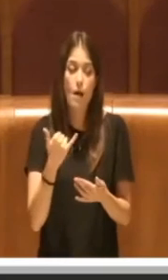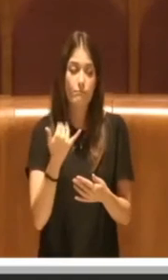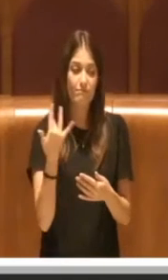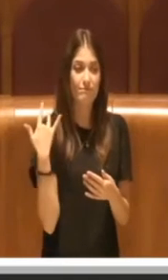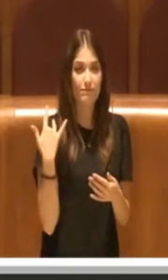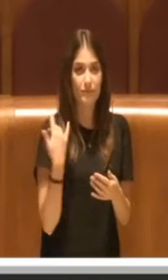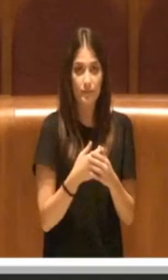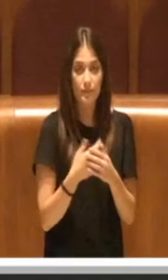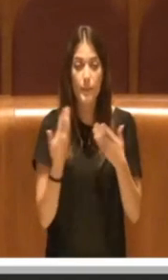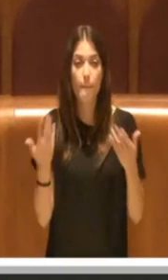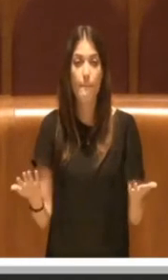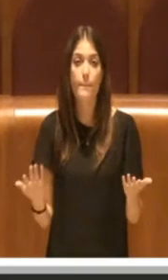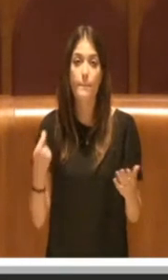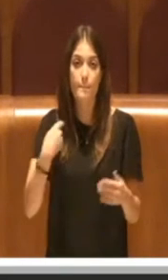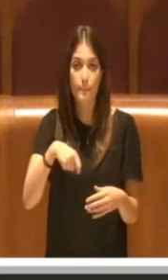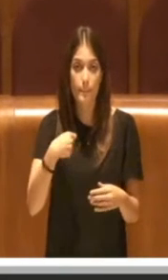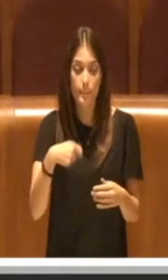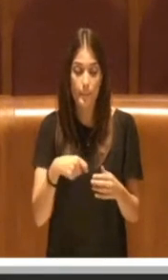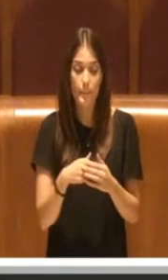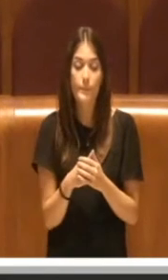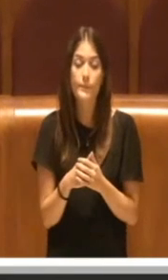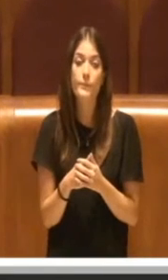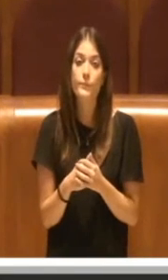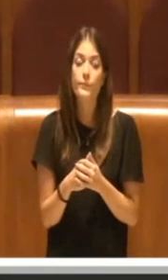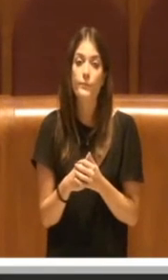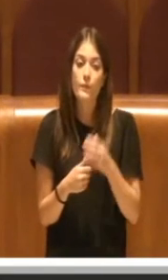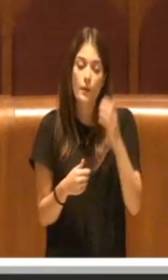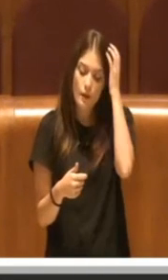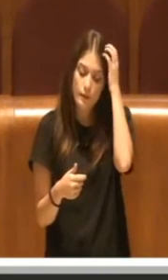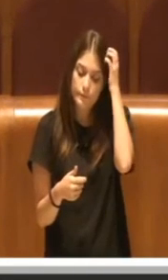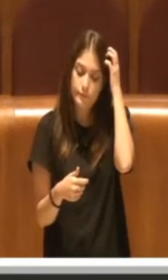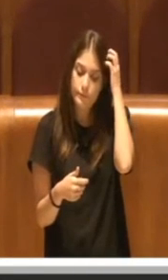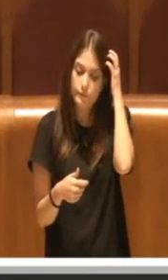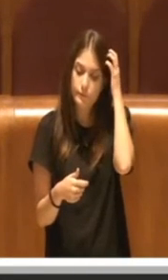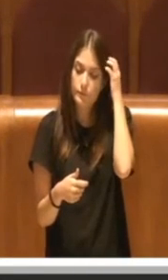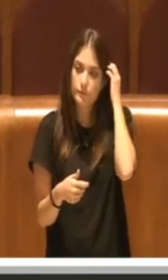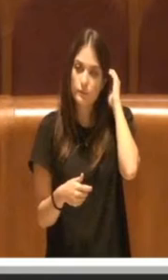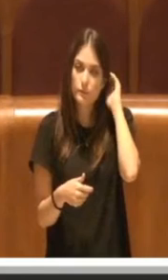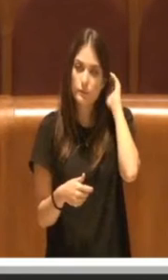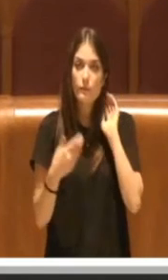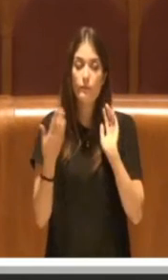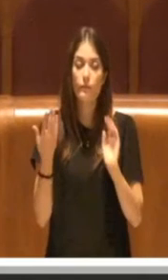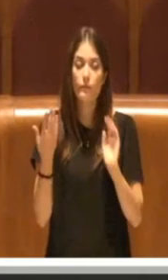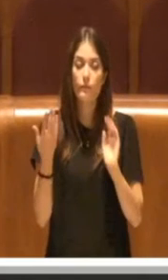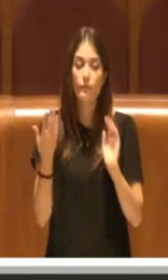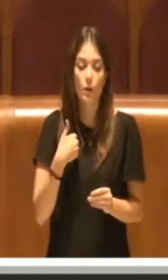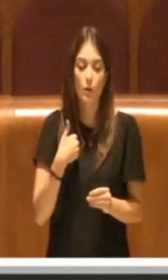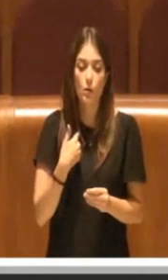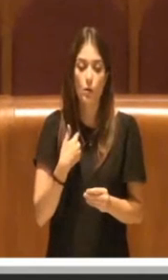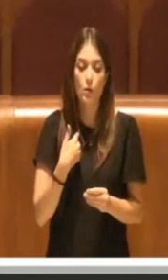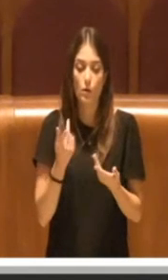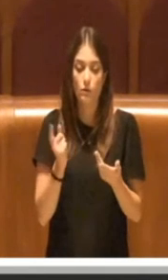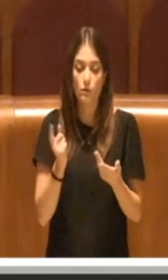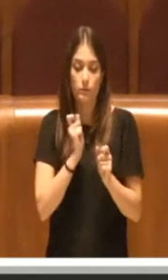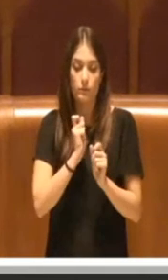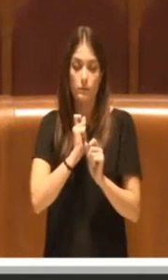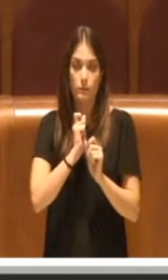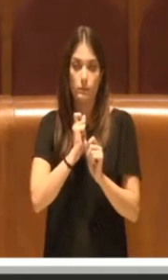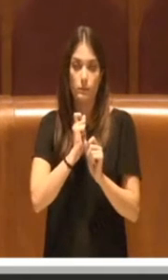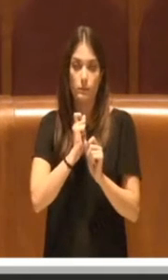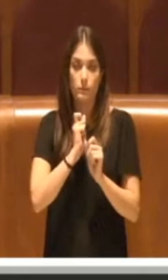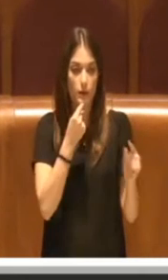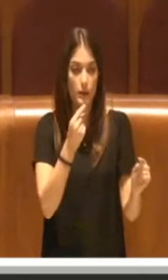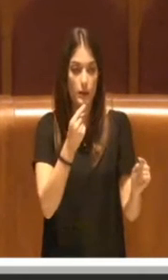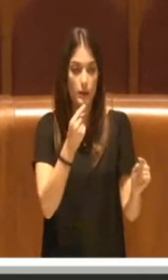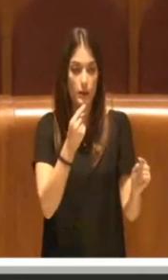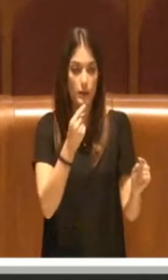Allora Presidente, io sono veramente molto sorpresa dai discorsi di